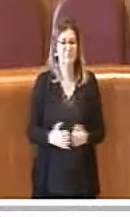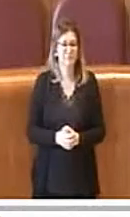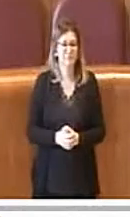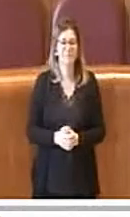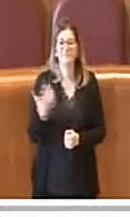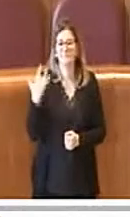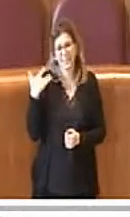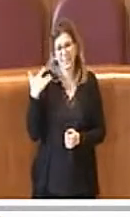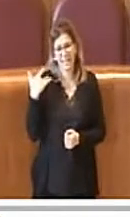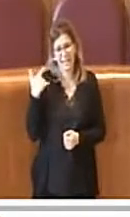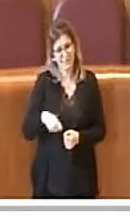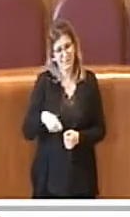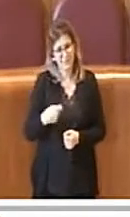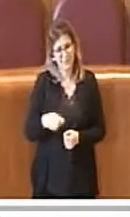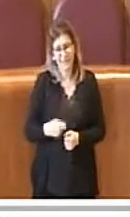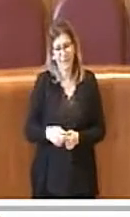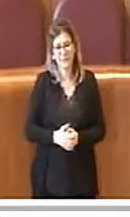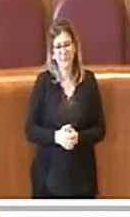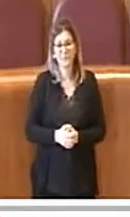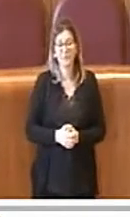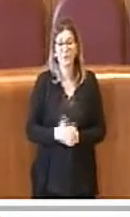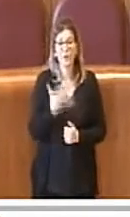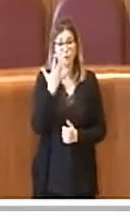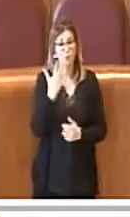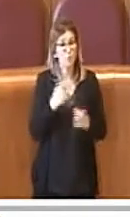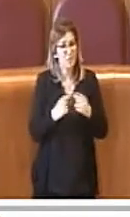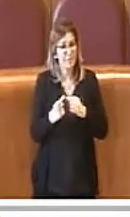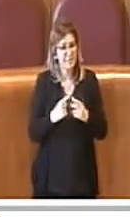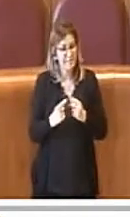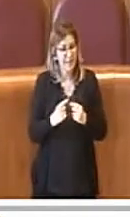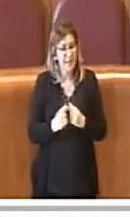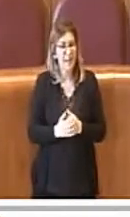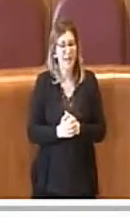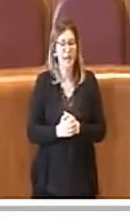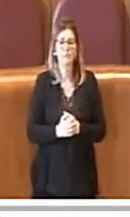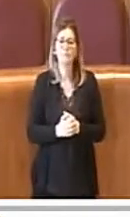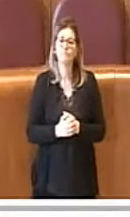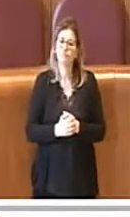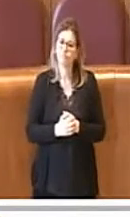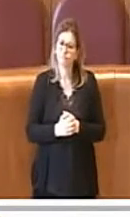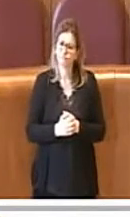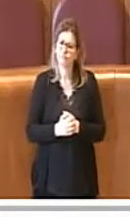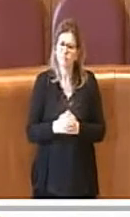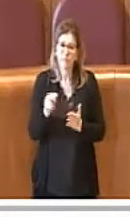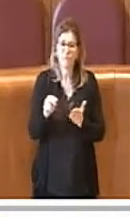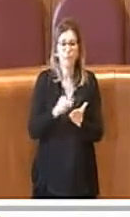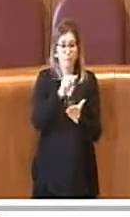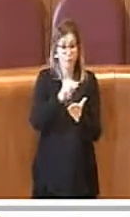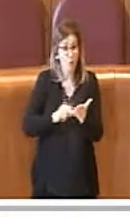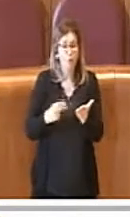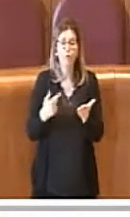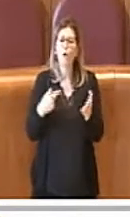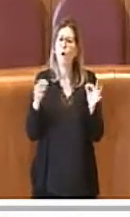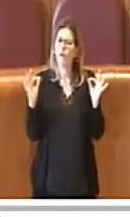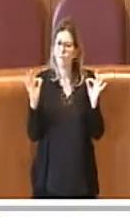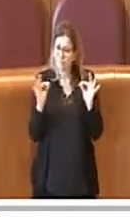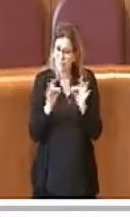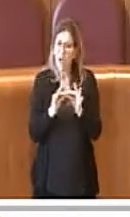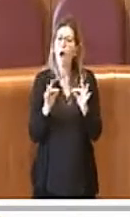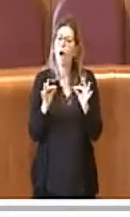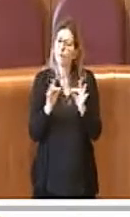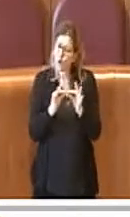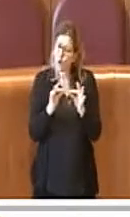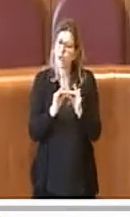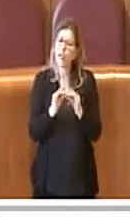Grazie Presidente. Il Movimento 5 Stelle consegnerà il voto favorevole a questa mozione,